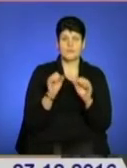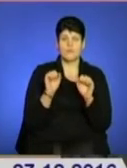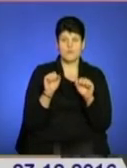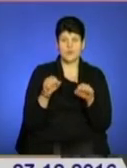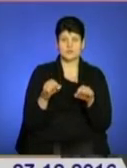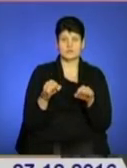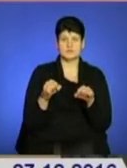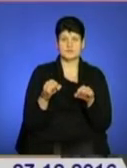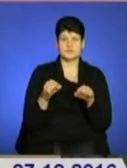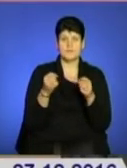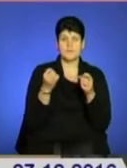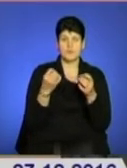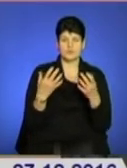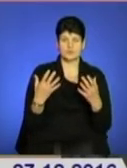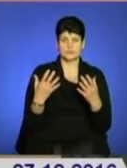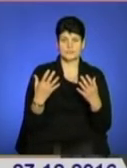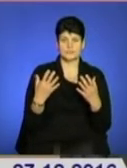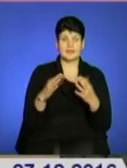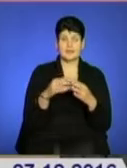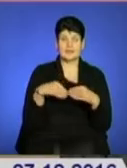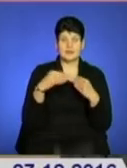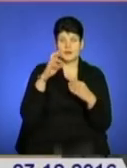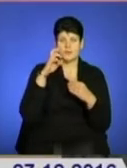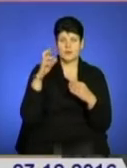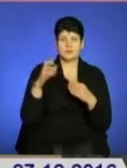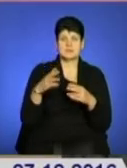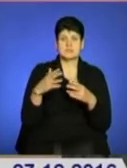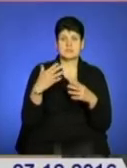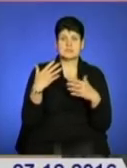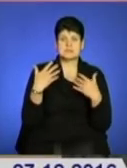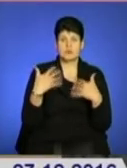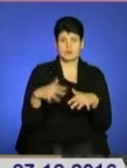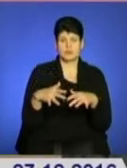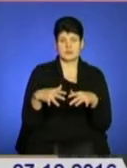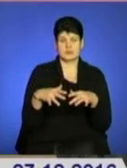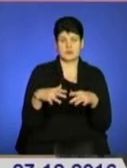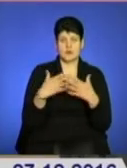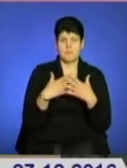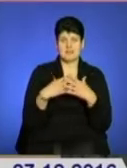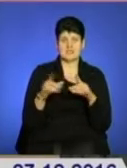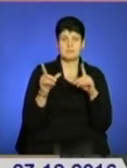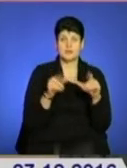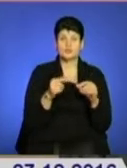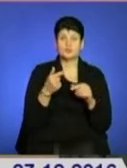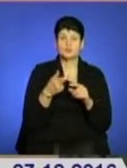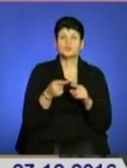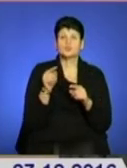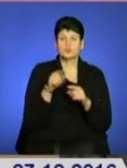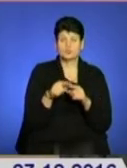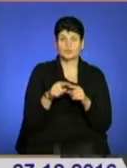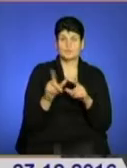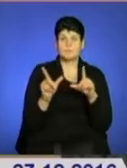просто, не дай Бог, але загубити громадські пасажирські перевезення. Тому перевізники, і